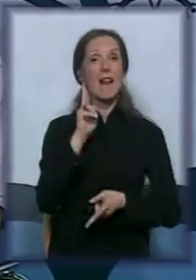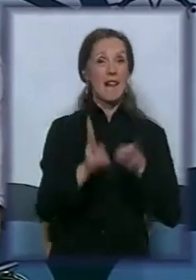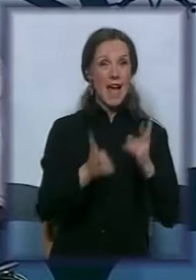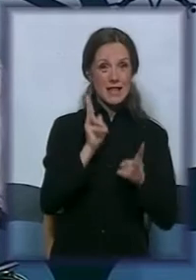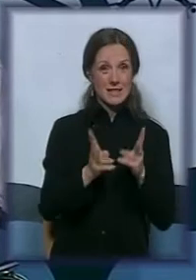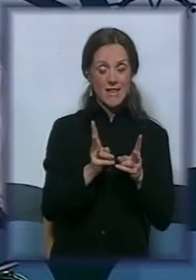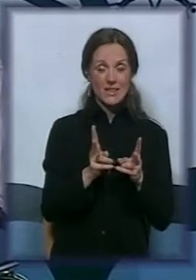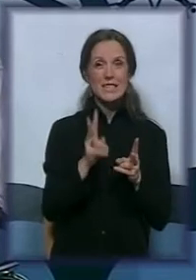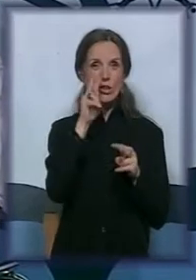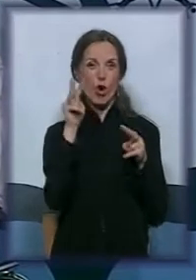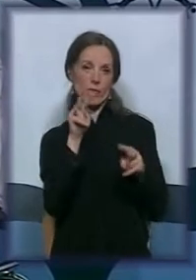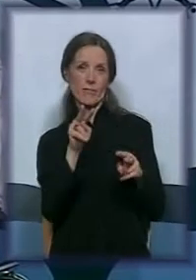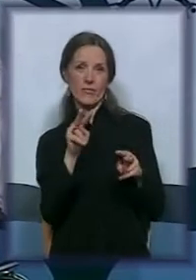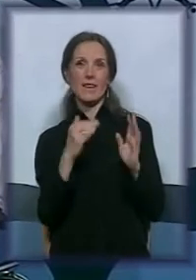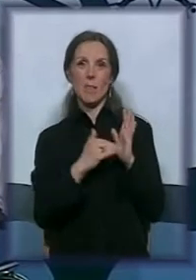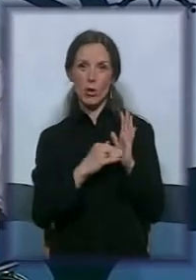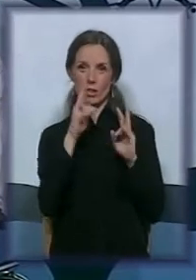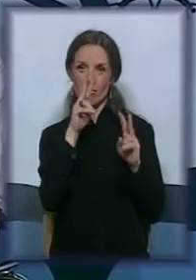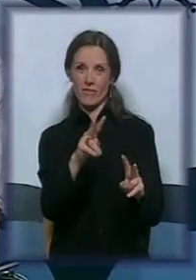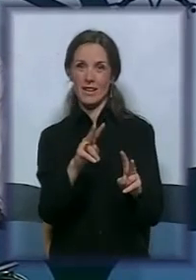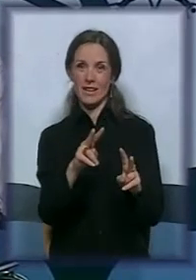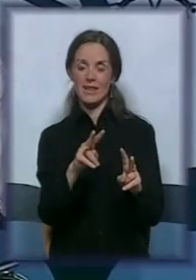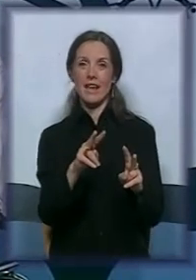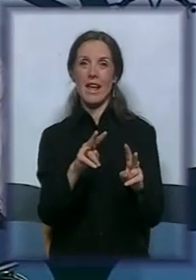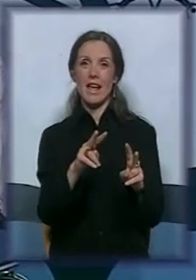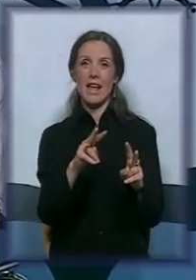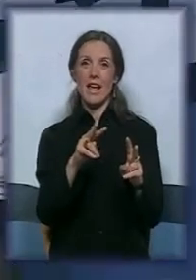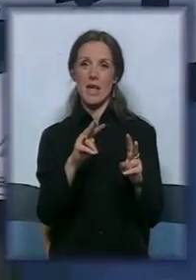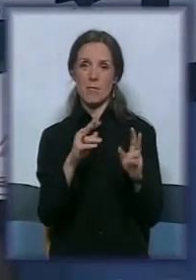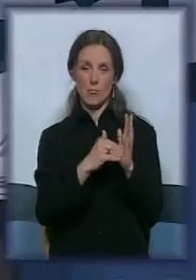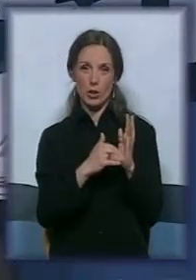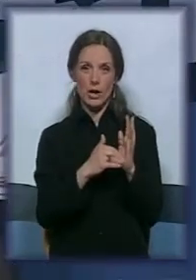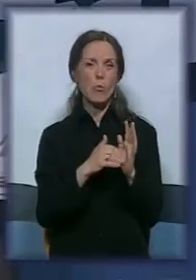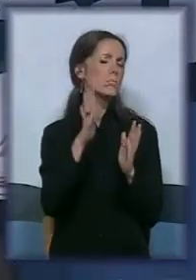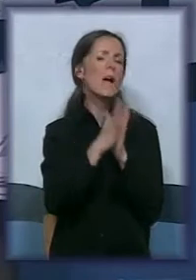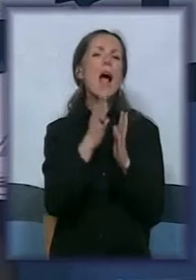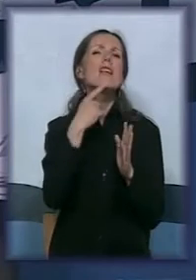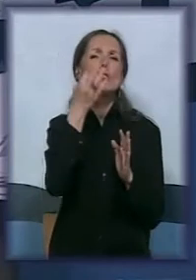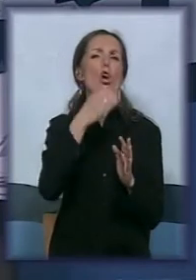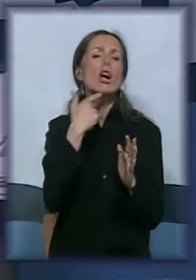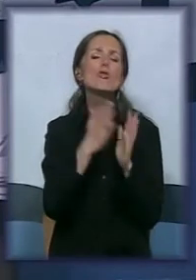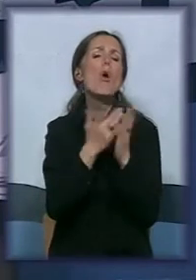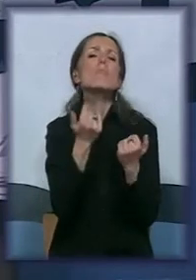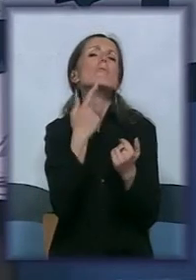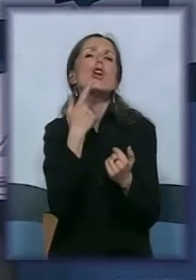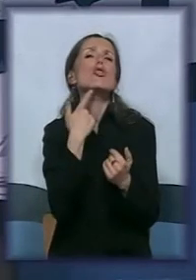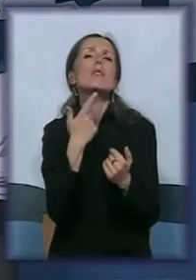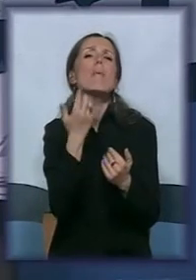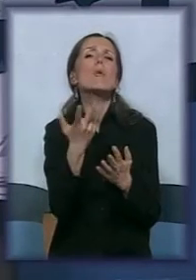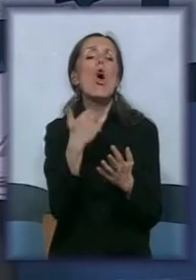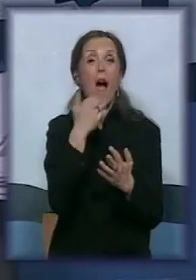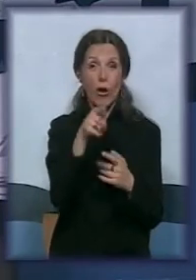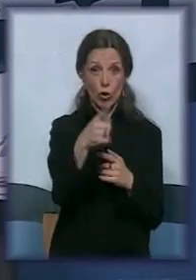vide probe, vide tu potrebu. Ajdemo, Aleksandra, na broj. Ako je to nekih, recimo, da kažemo 100, stotinak njih,